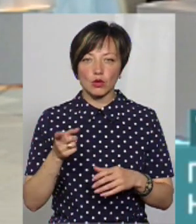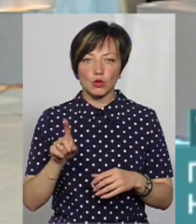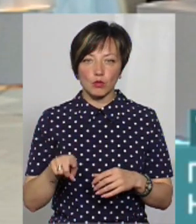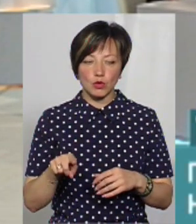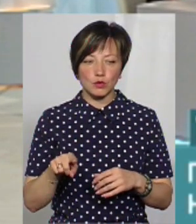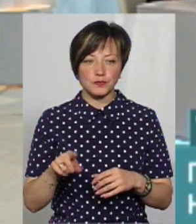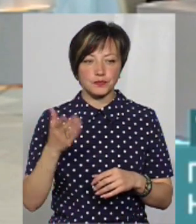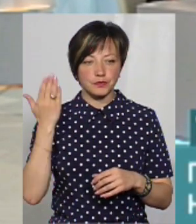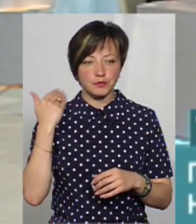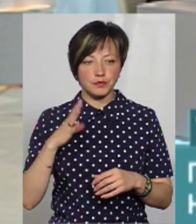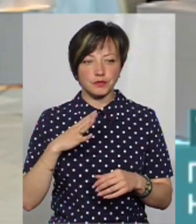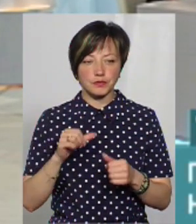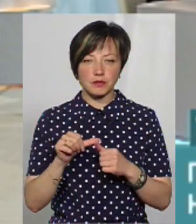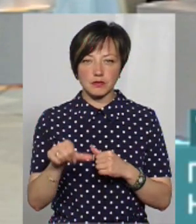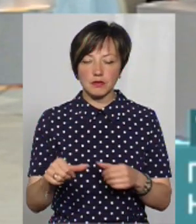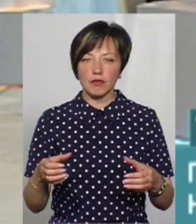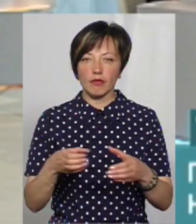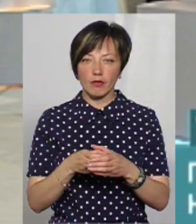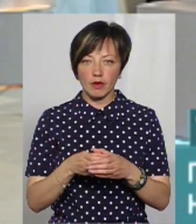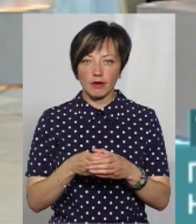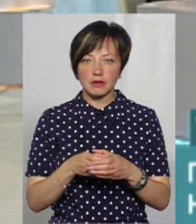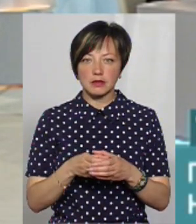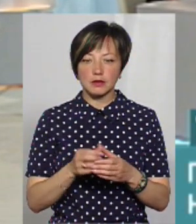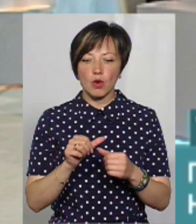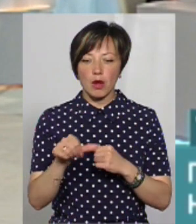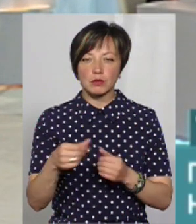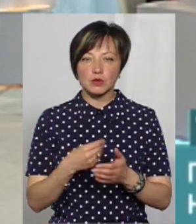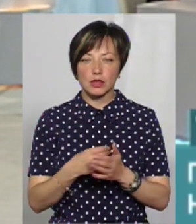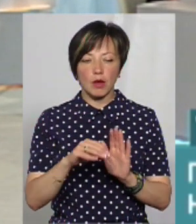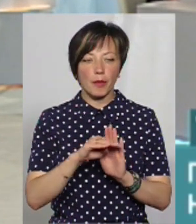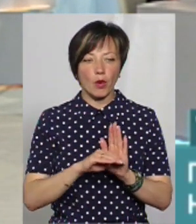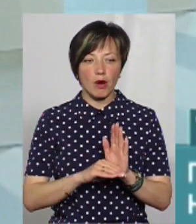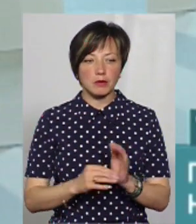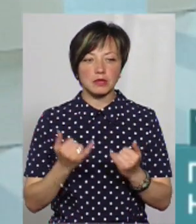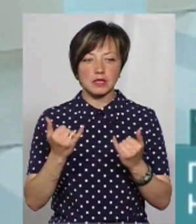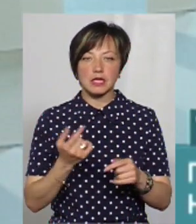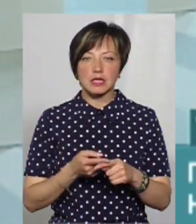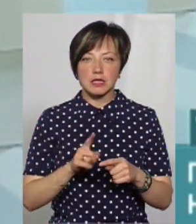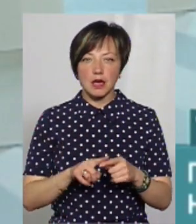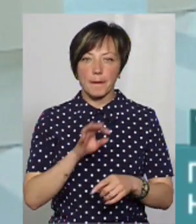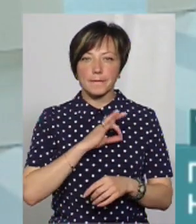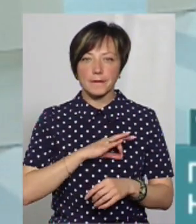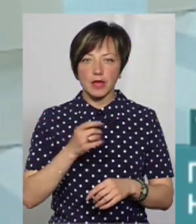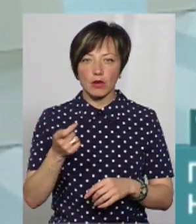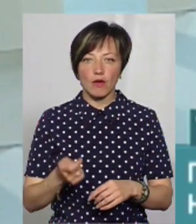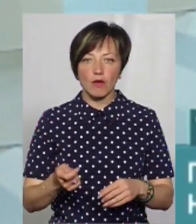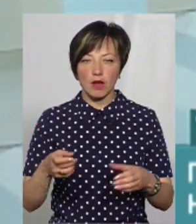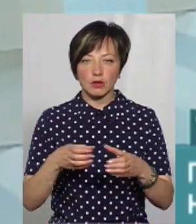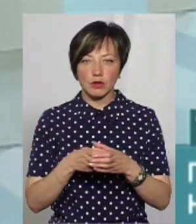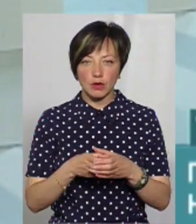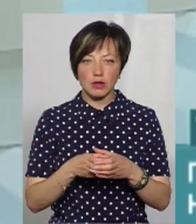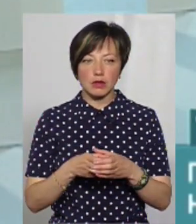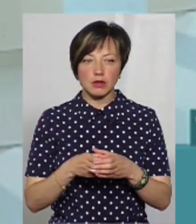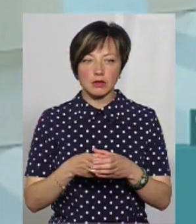Тобто, раніше була окрема категорія, тобто окрема бюджетна програма для цієї пільгової категорії. У нас змін соцполітики